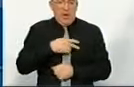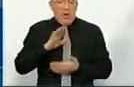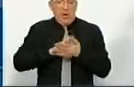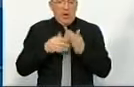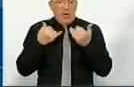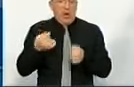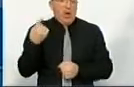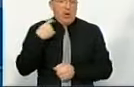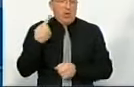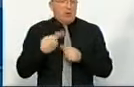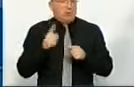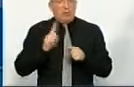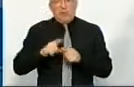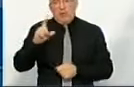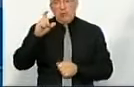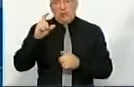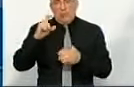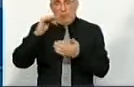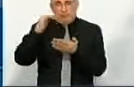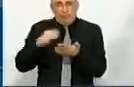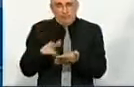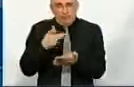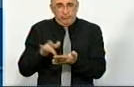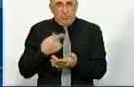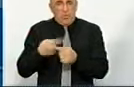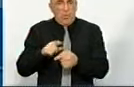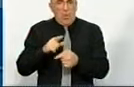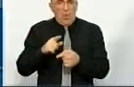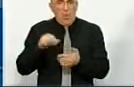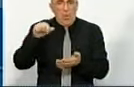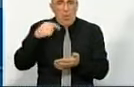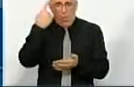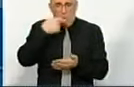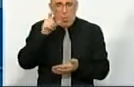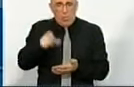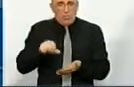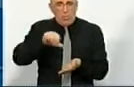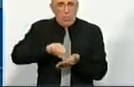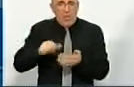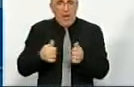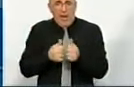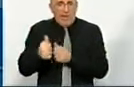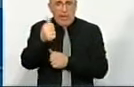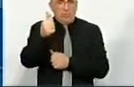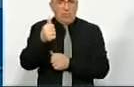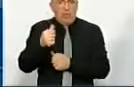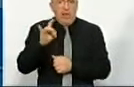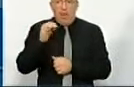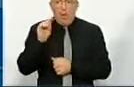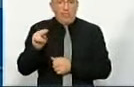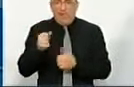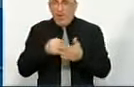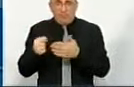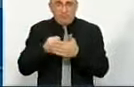для Кропивницького, це на стільки стрінках. І це тільки особиста участь і лідерство в тому числі. Якби Райкович не